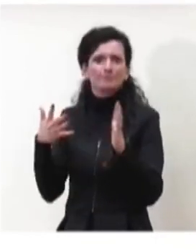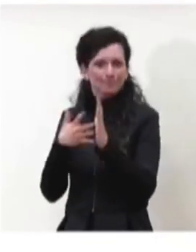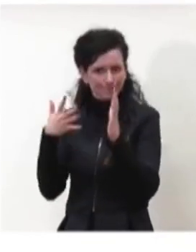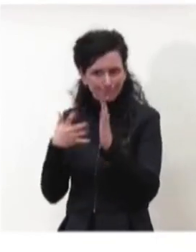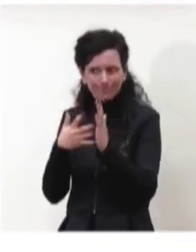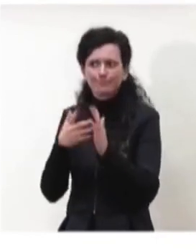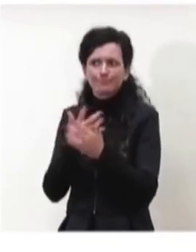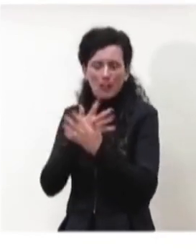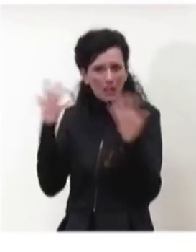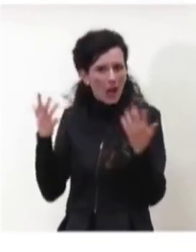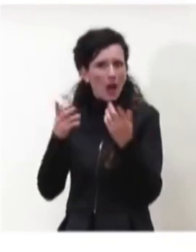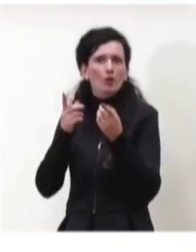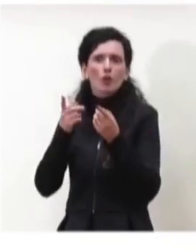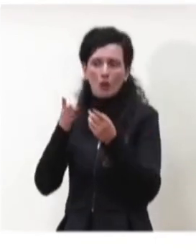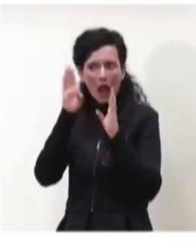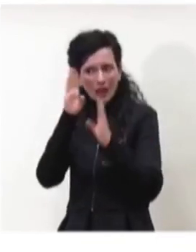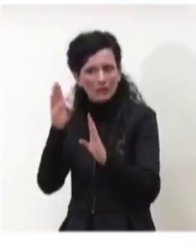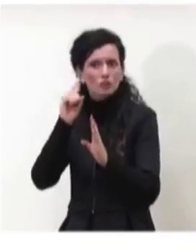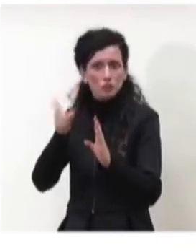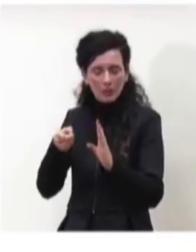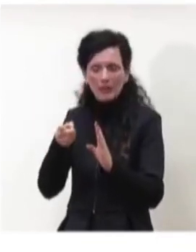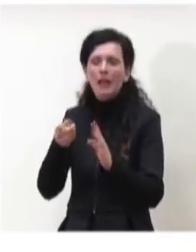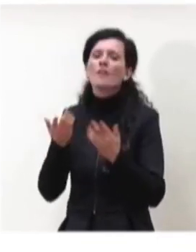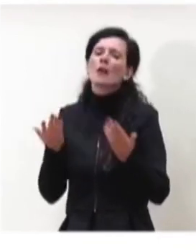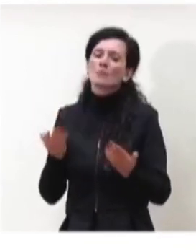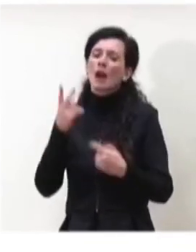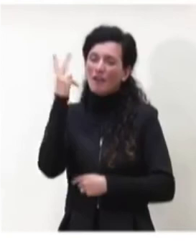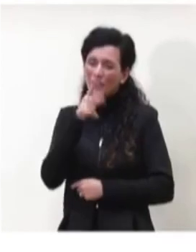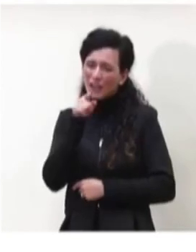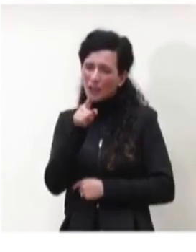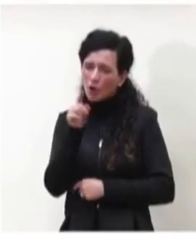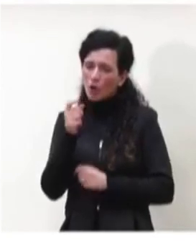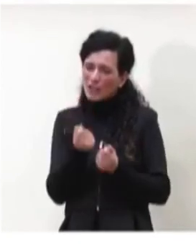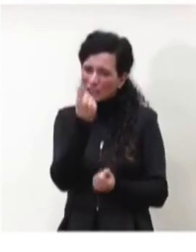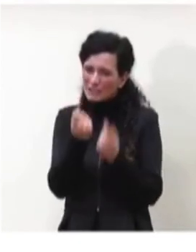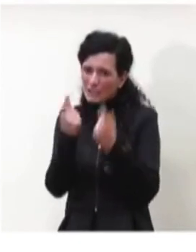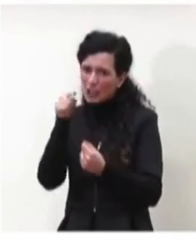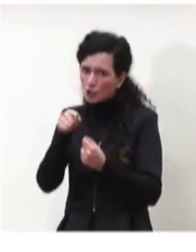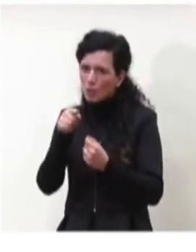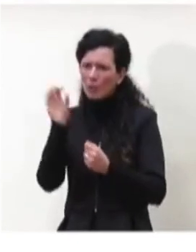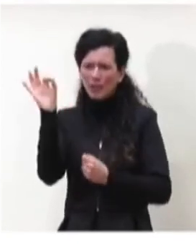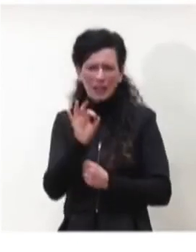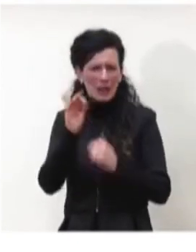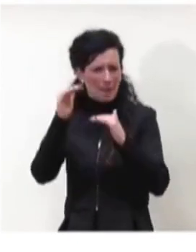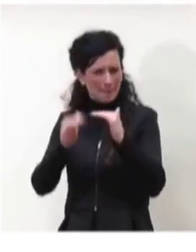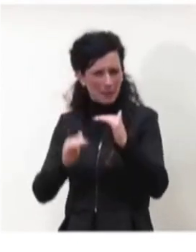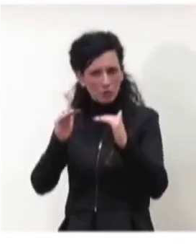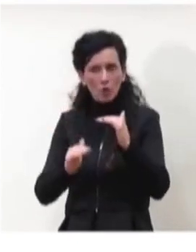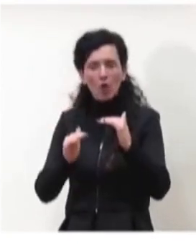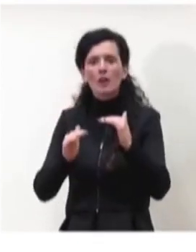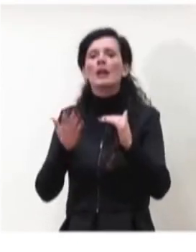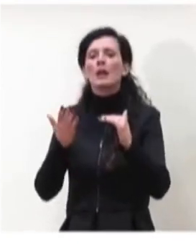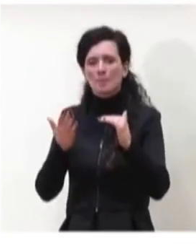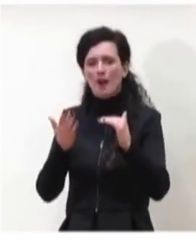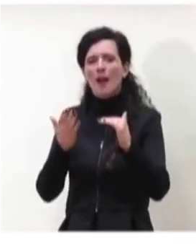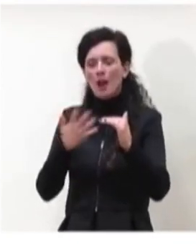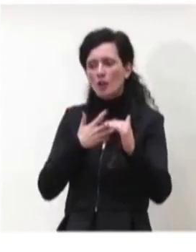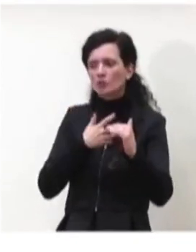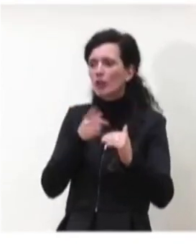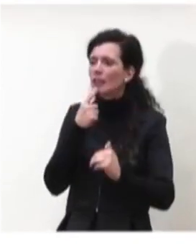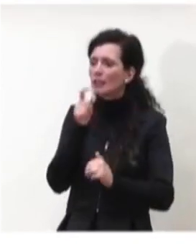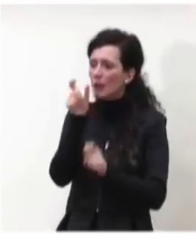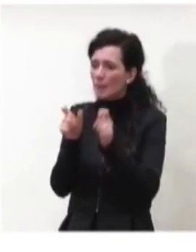sebbene sia minoritaria, è minoritaria dentro un numero piuttosto elevato di persone che contraggono l'infezione e quindi